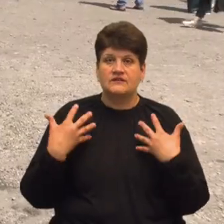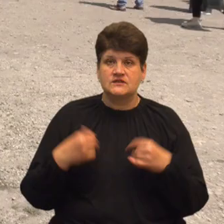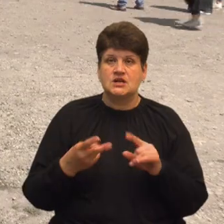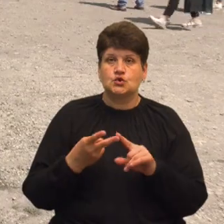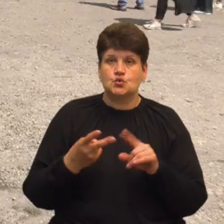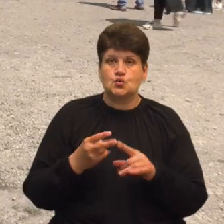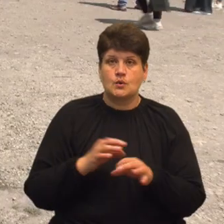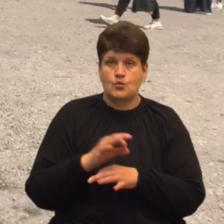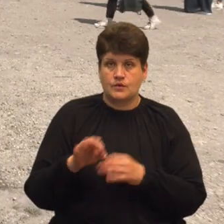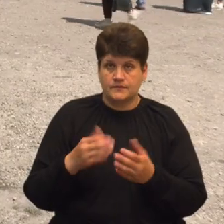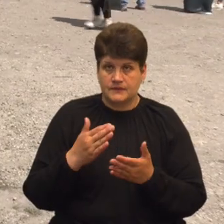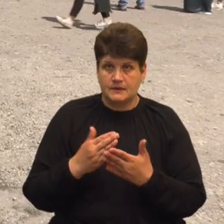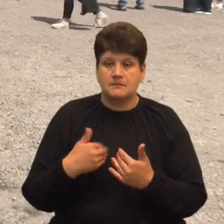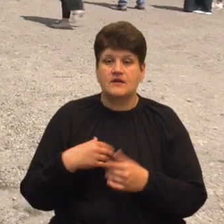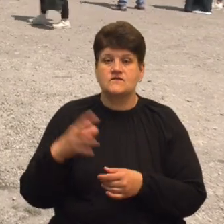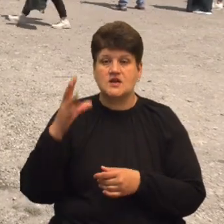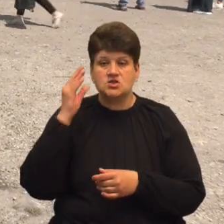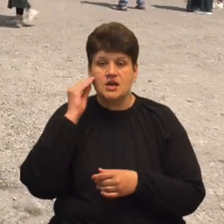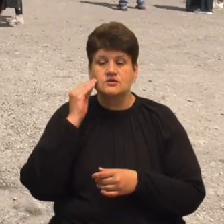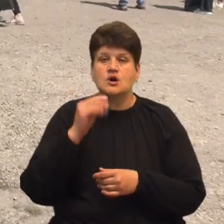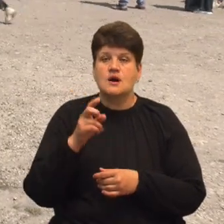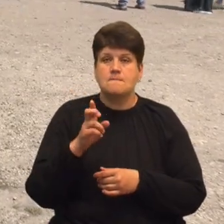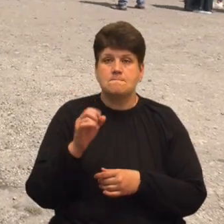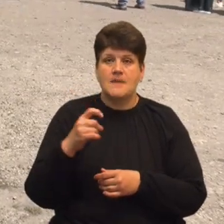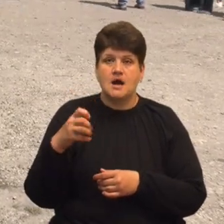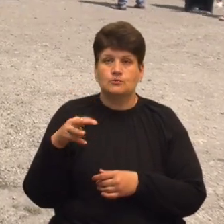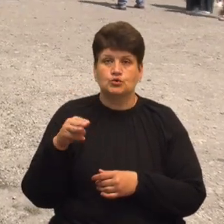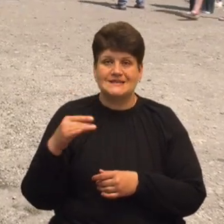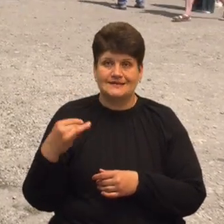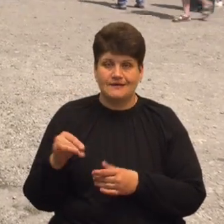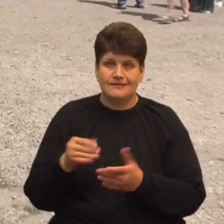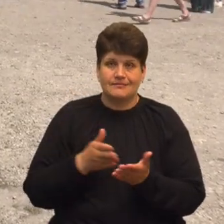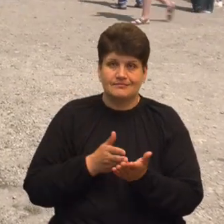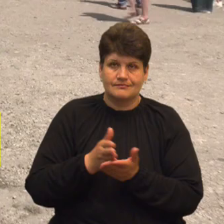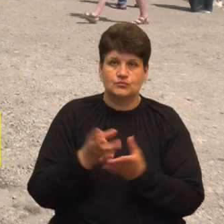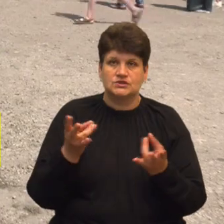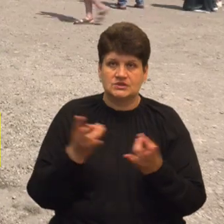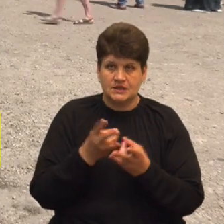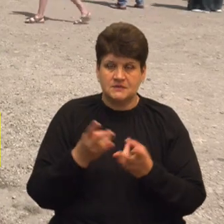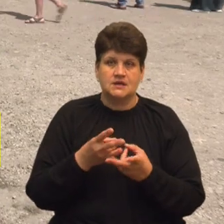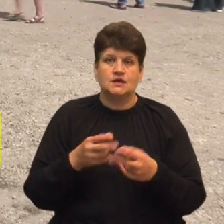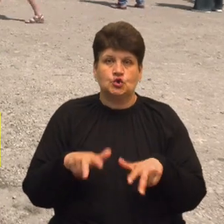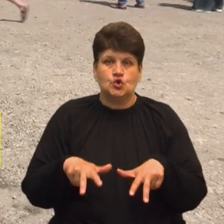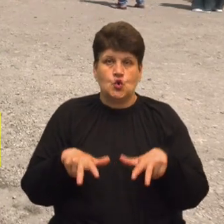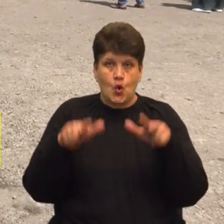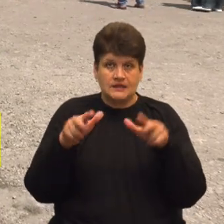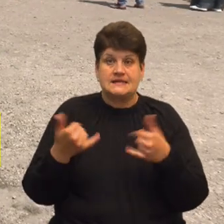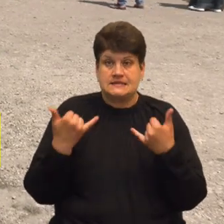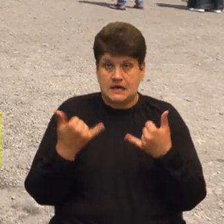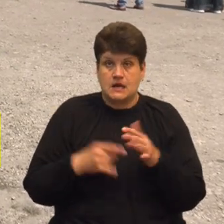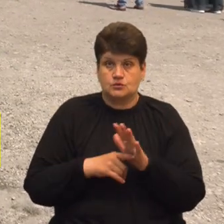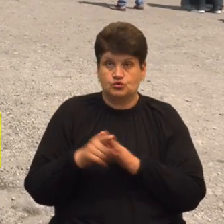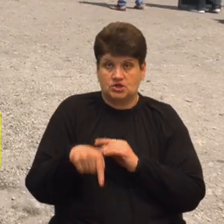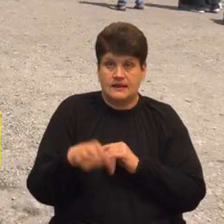проєкт, бо ми вважаємо, що на Бахмутському напрямі потрібні ударні дрони. І зараз ми розпочали оце в